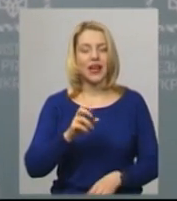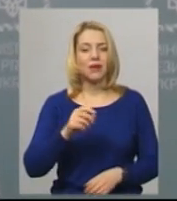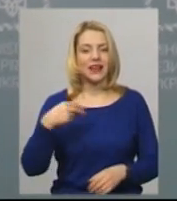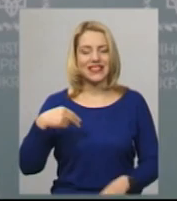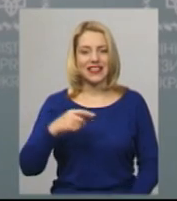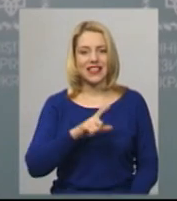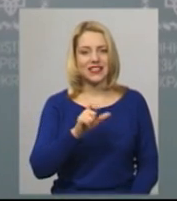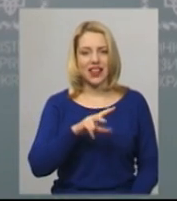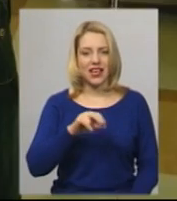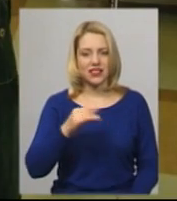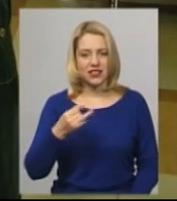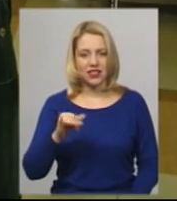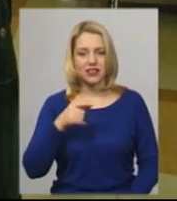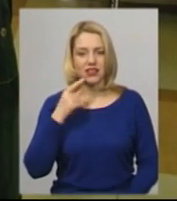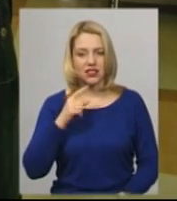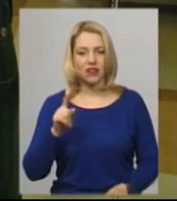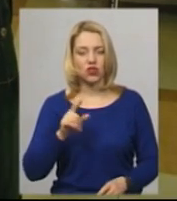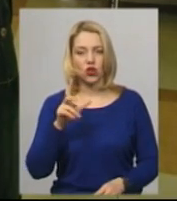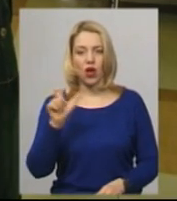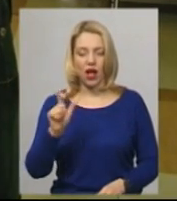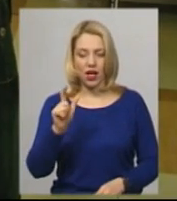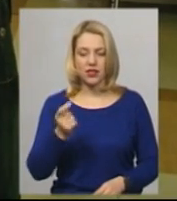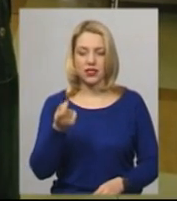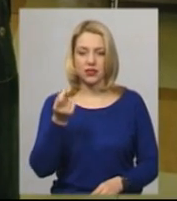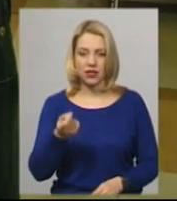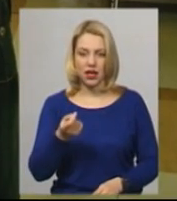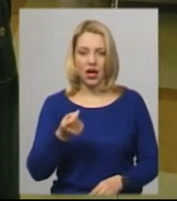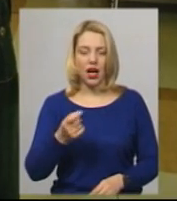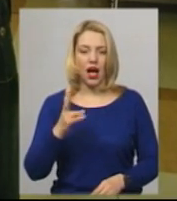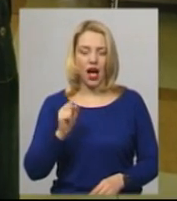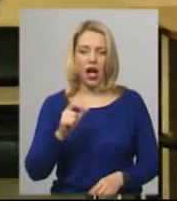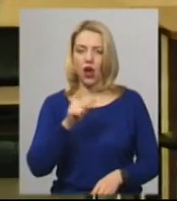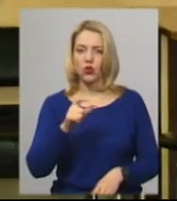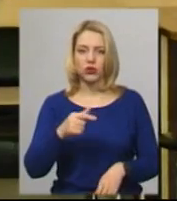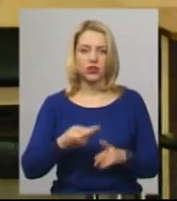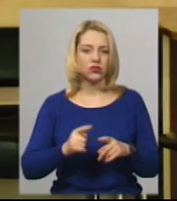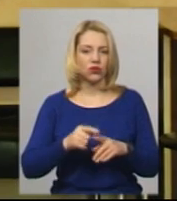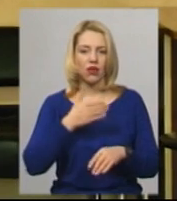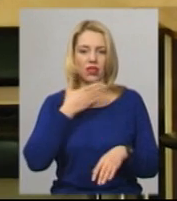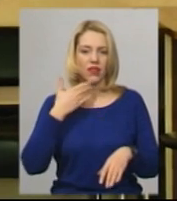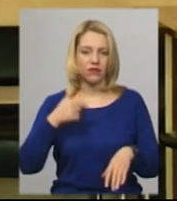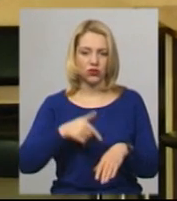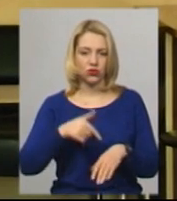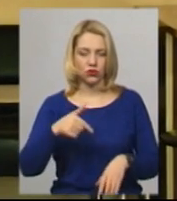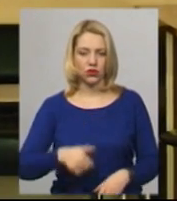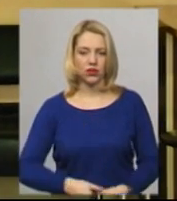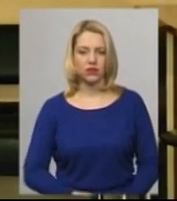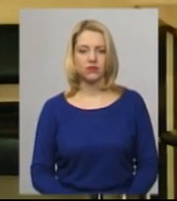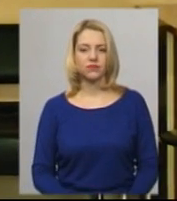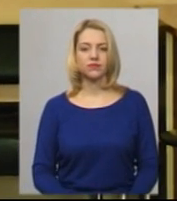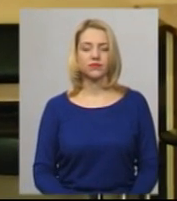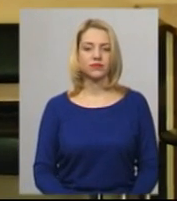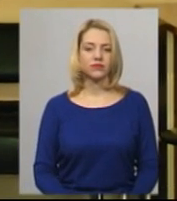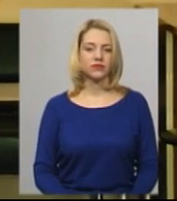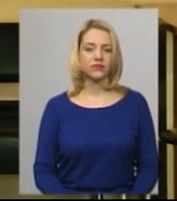ціна за газ зменшилася, а люди у своїх платіжках за тепло цього не відчули. Неля Шпулак, Віктор Кравий, Юрій Чорний. Новини на Суспільному.